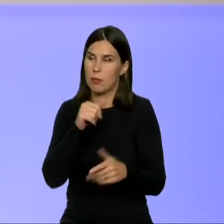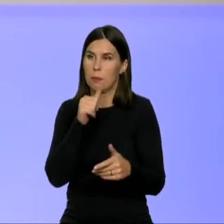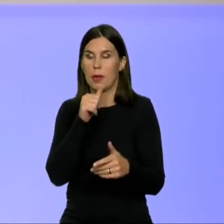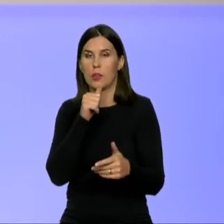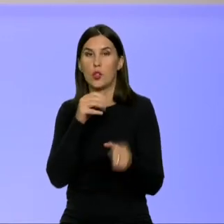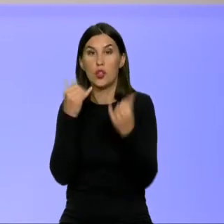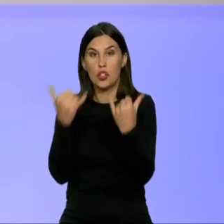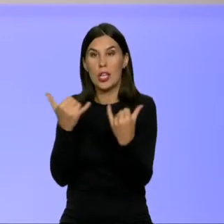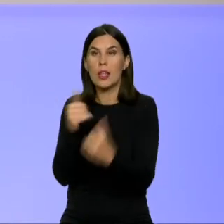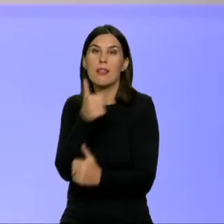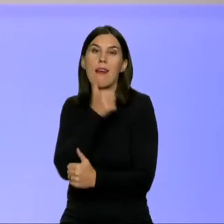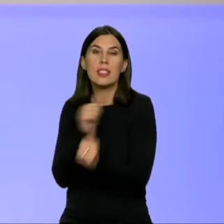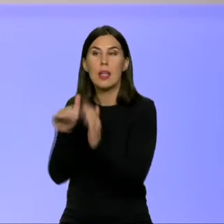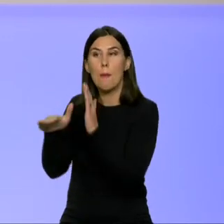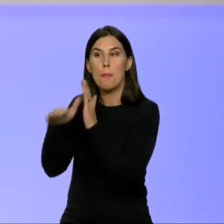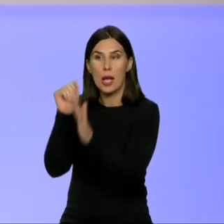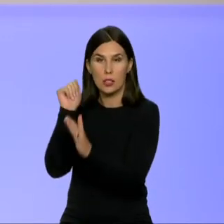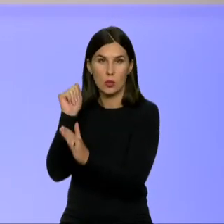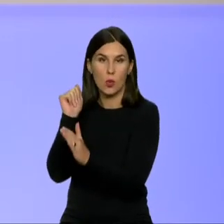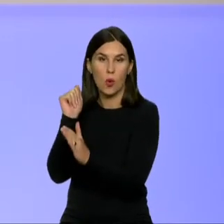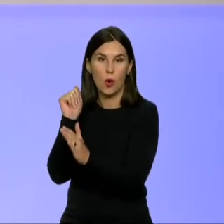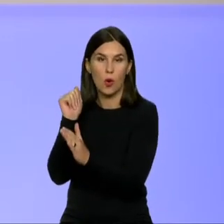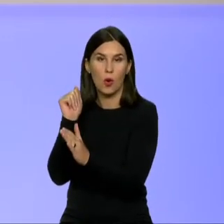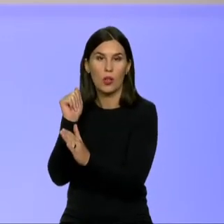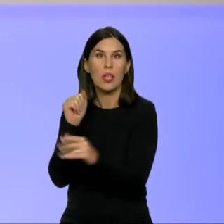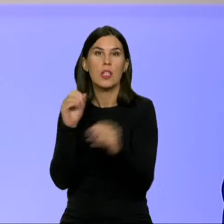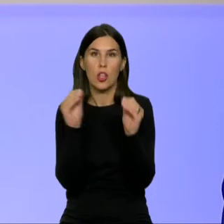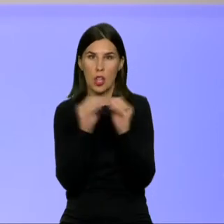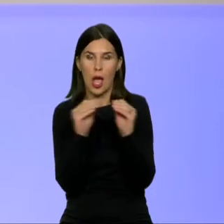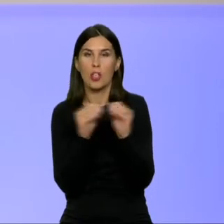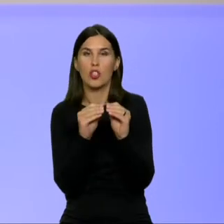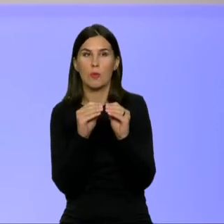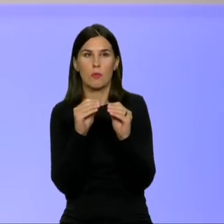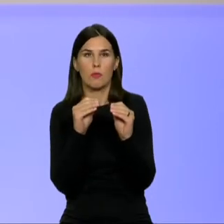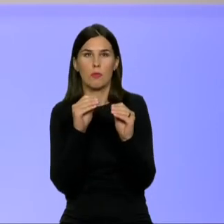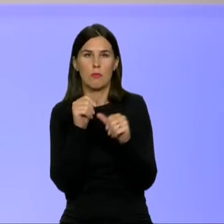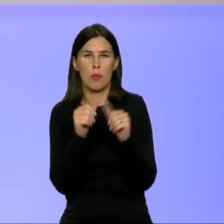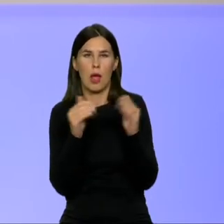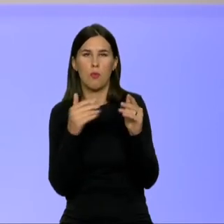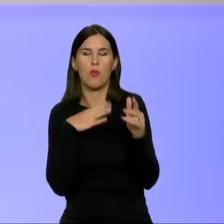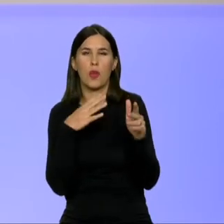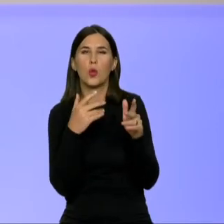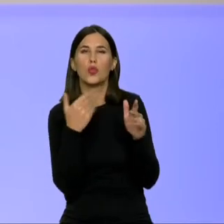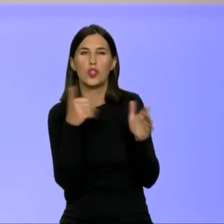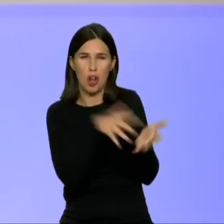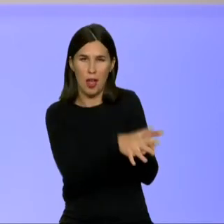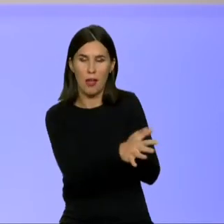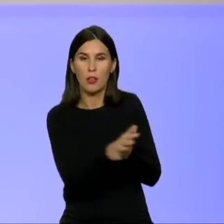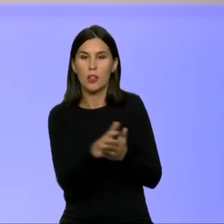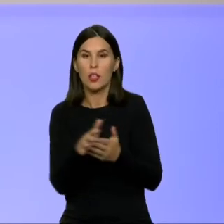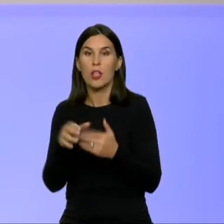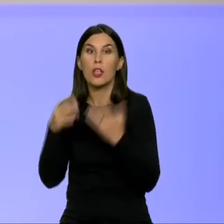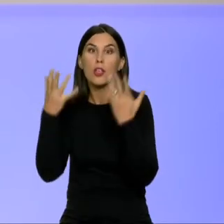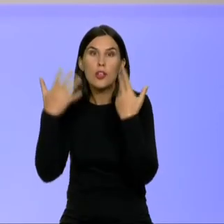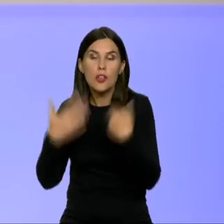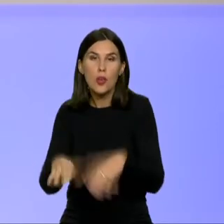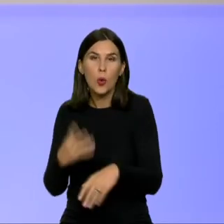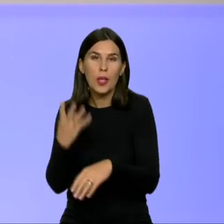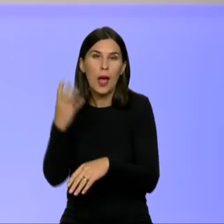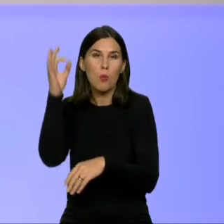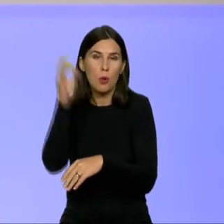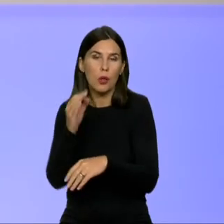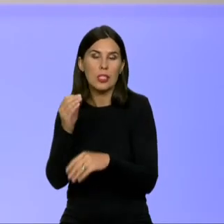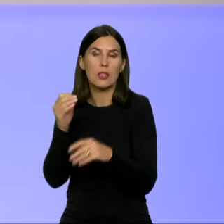pasiskolino Estiją, dešimties metų bondai išleidusi ir su dvigvai mažesnė skola nei Lietuva jau mokėjo 4 procentus